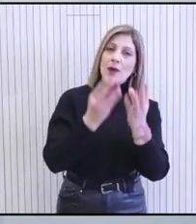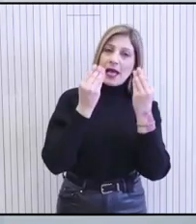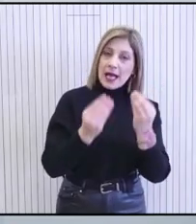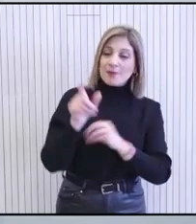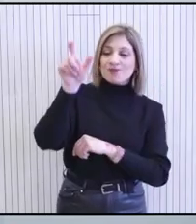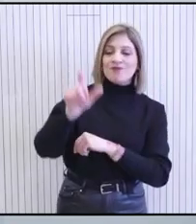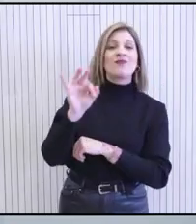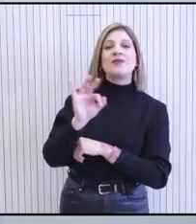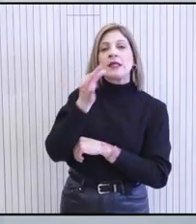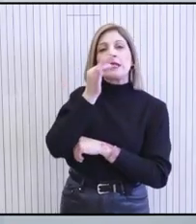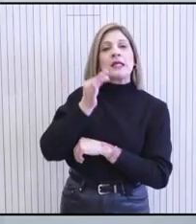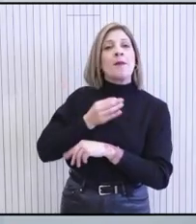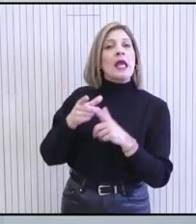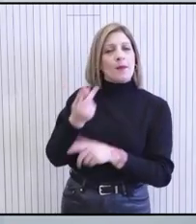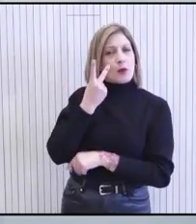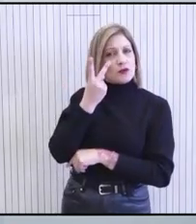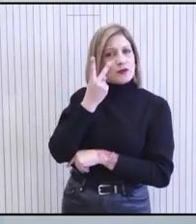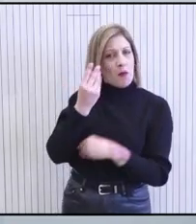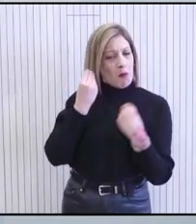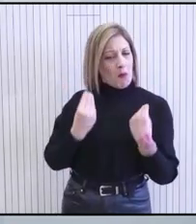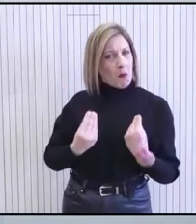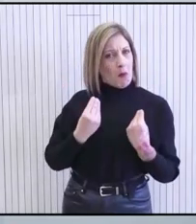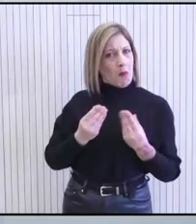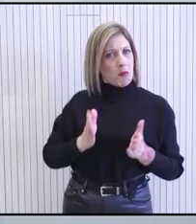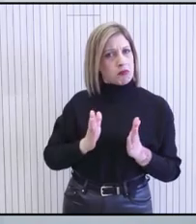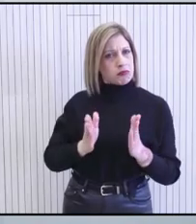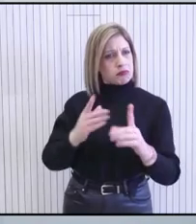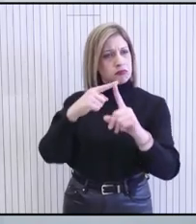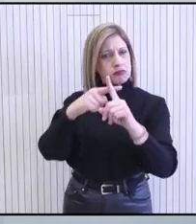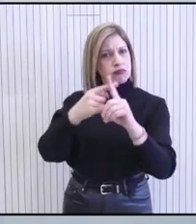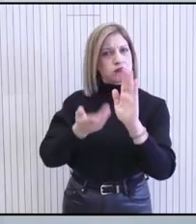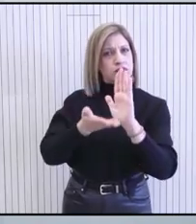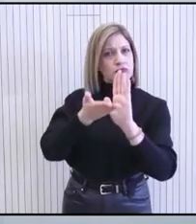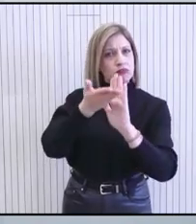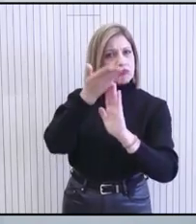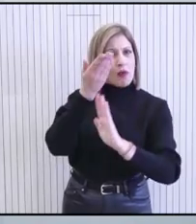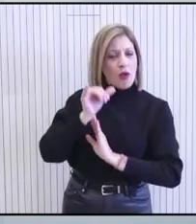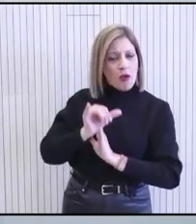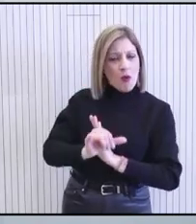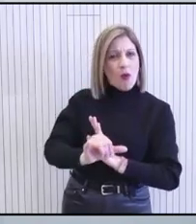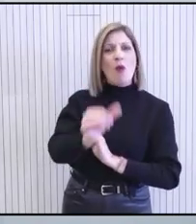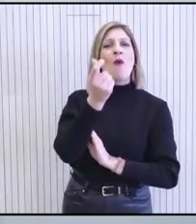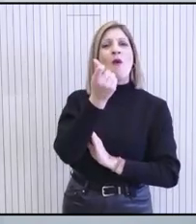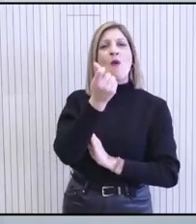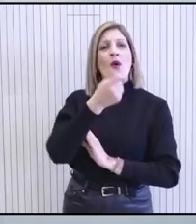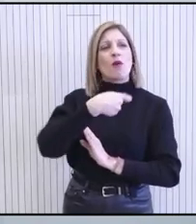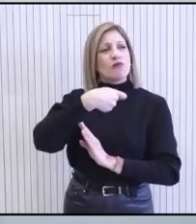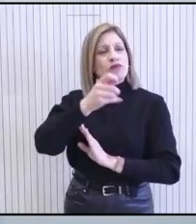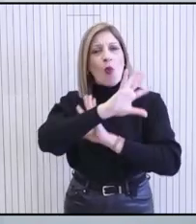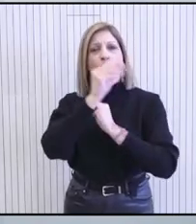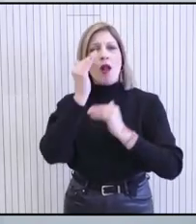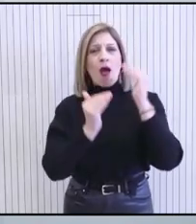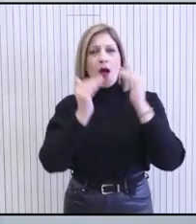διατηρεί θετικές πρόπτικες για την Κύπρο, αντανακλώντας την συνεχή πρόοδο στην μείωση των μακροχρόνιων μακροοικονομικών και εξωτερικών